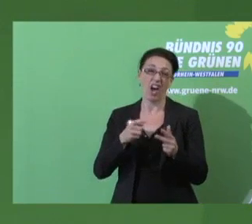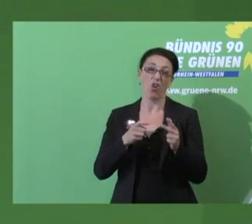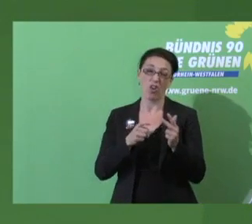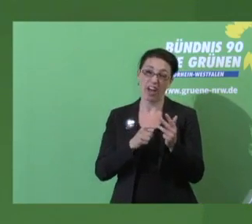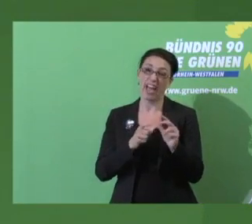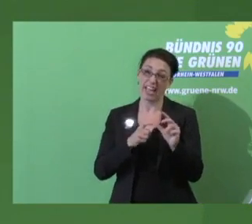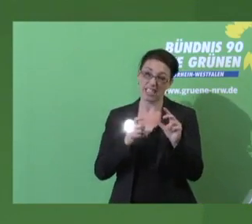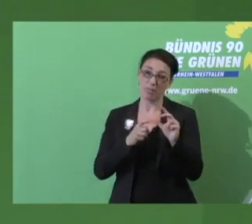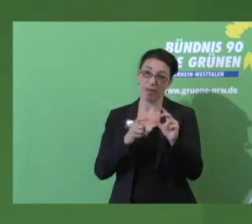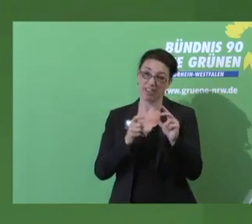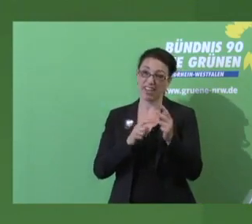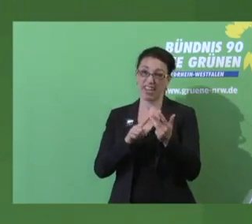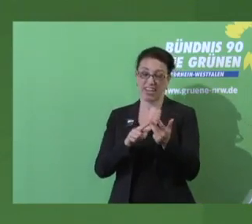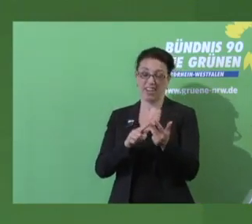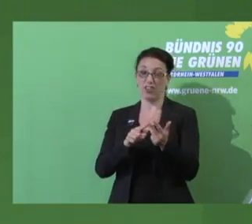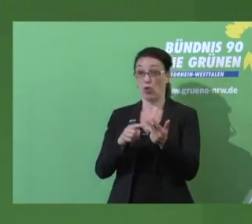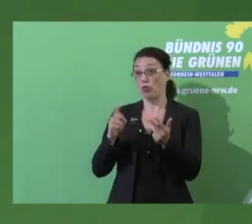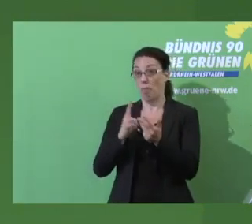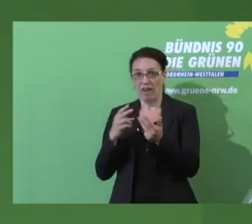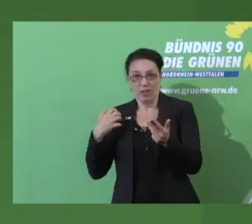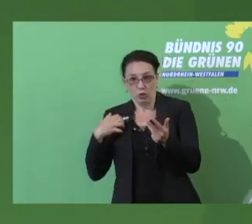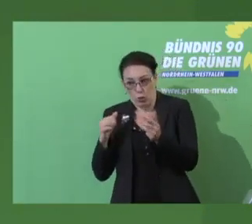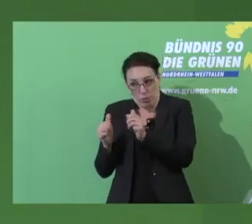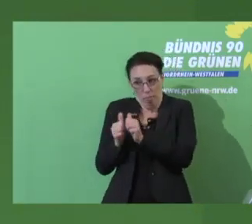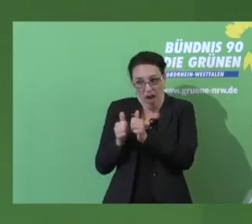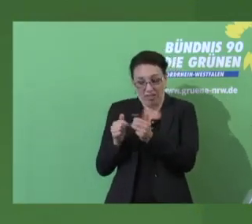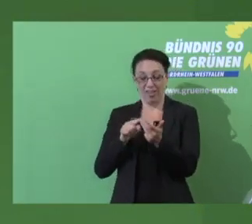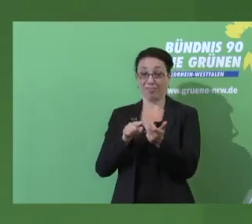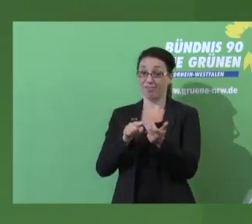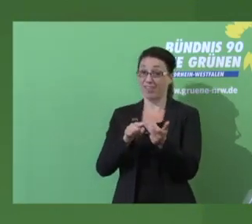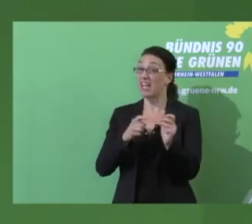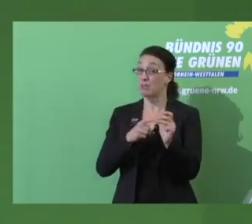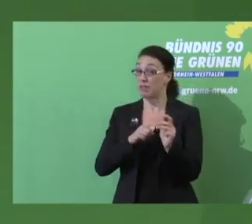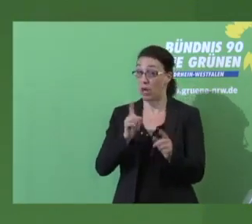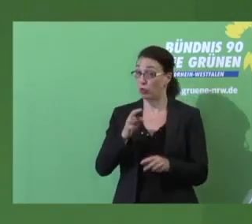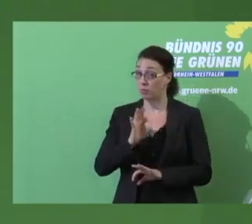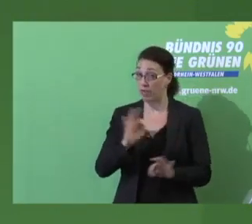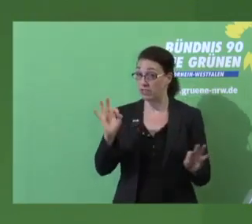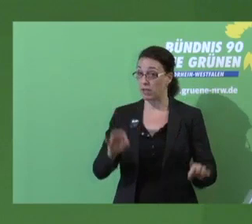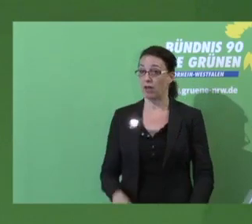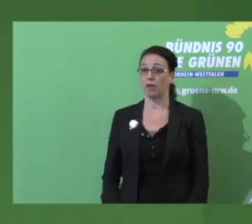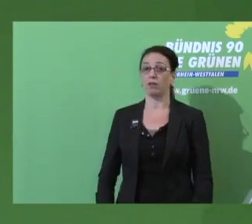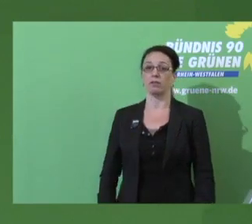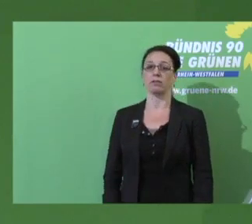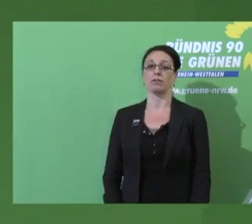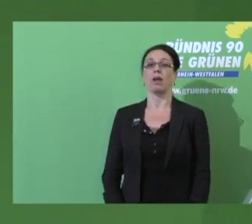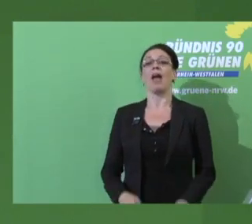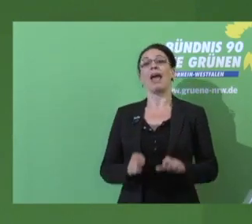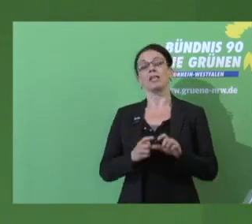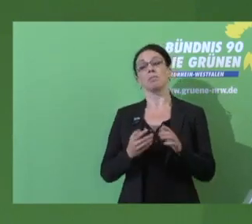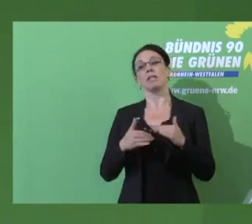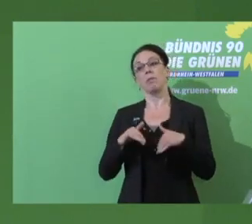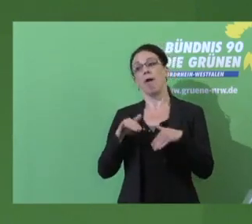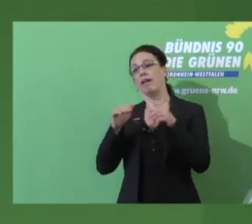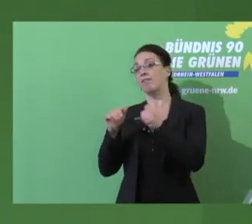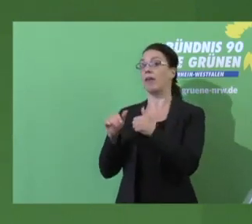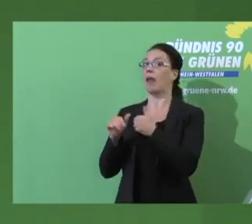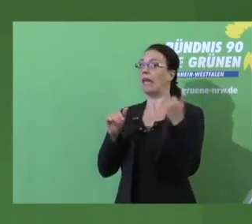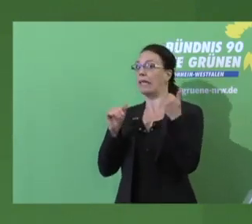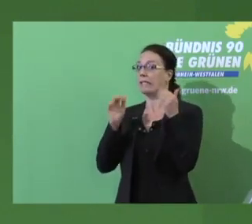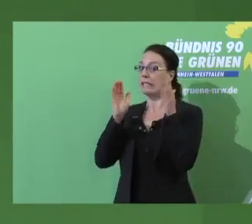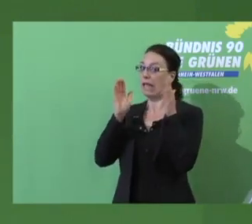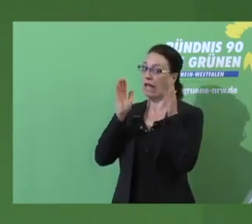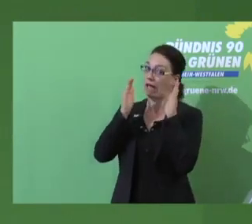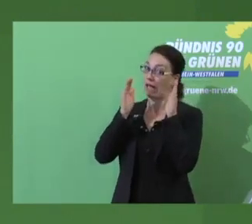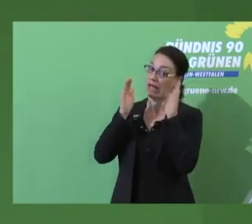Natural Bond Partner der Grünen, sie macht es leider nicht viel besser. Das SPD-Motorrad blinkt meistens nach links, biegt dann aber doch